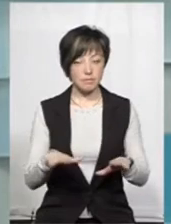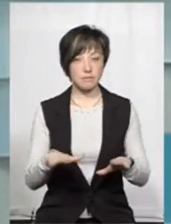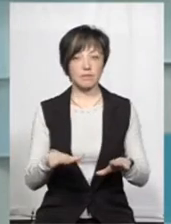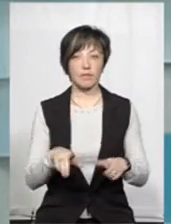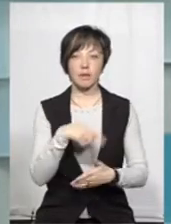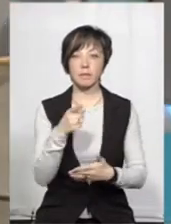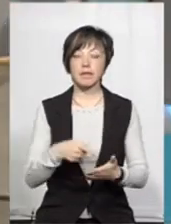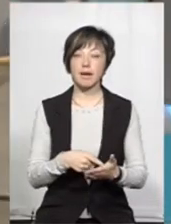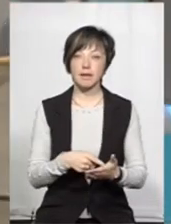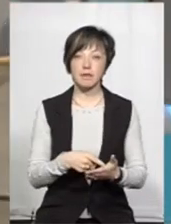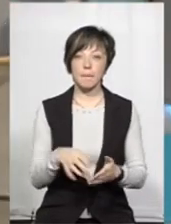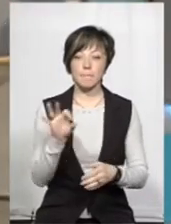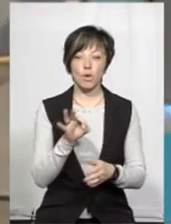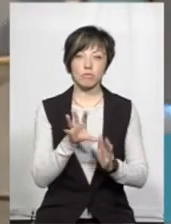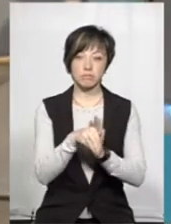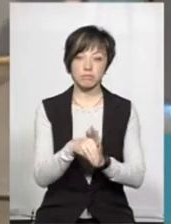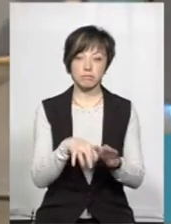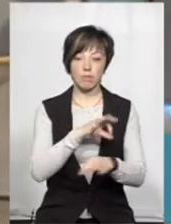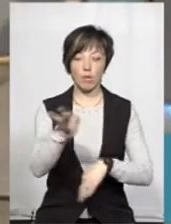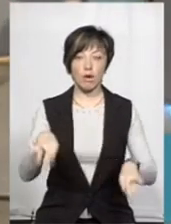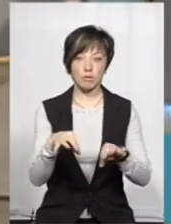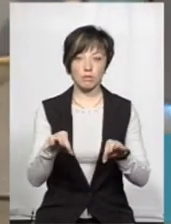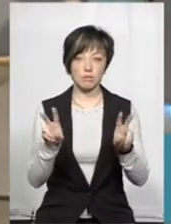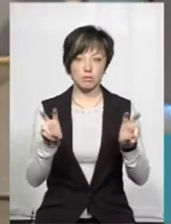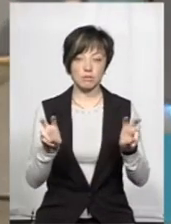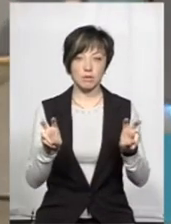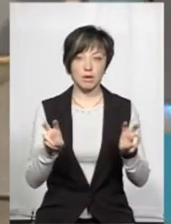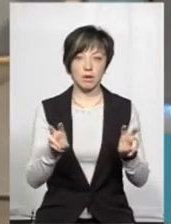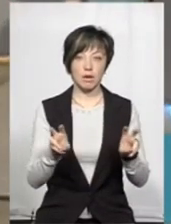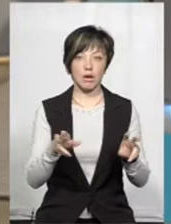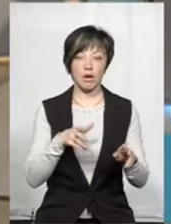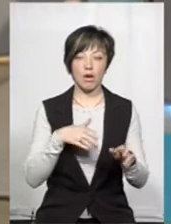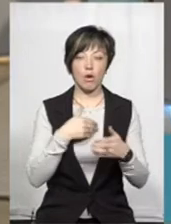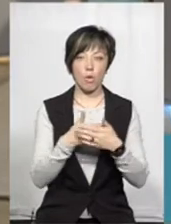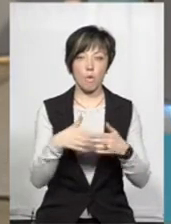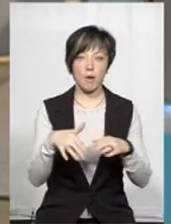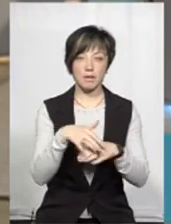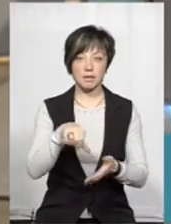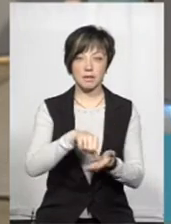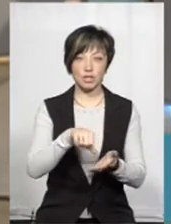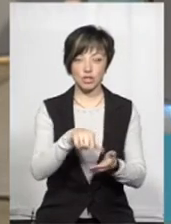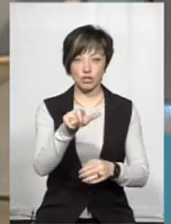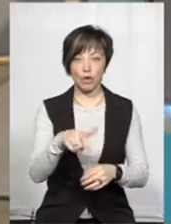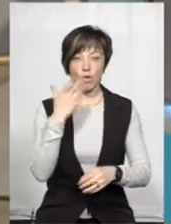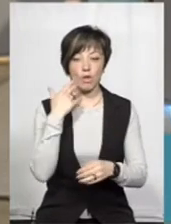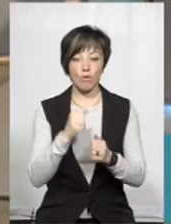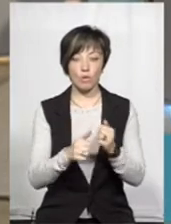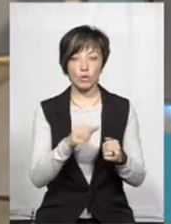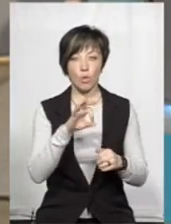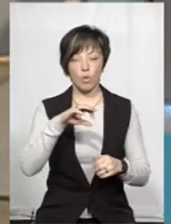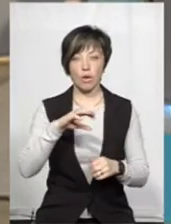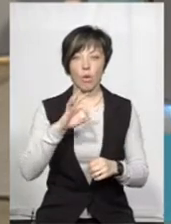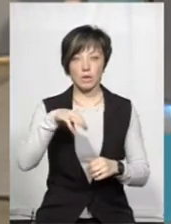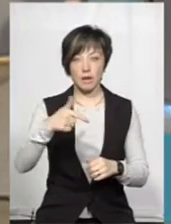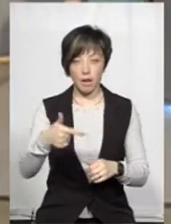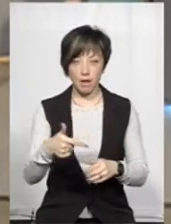питання про впровадження проєкту, такий громадський, можна сказати, дільничий, тобто, дійсно, коли в кожній громаді